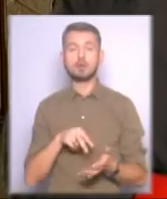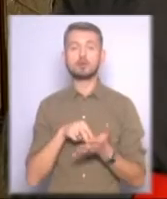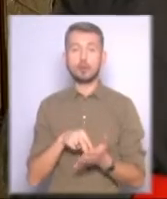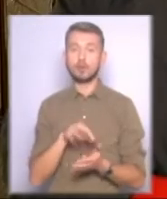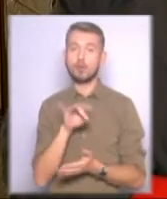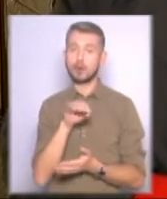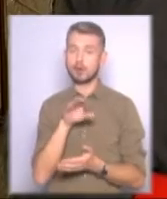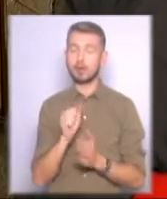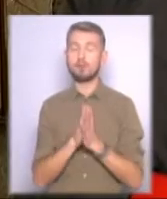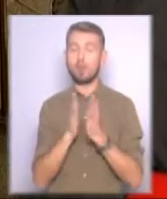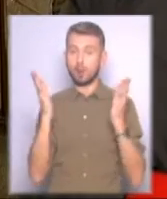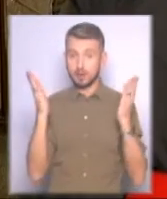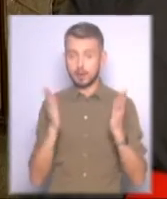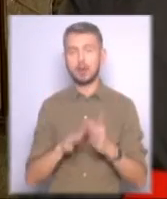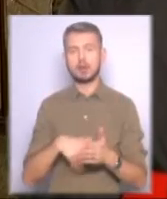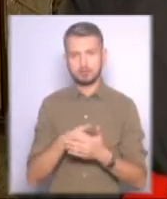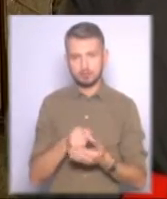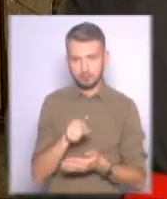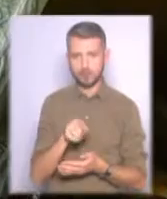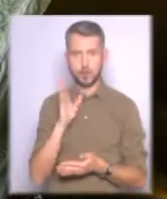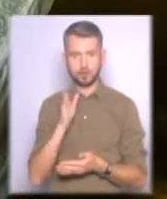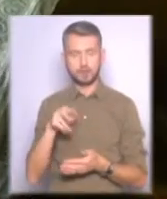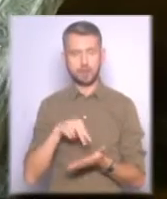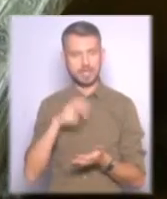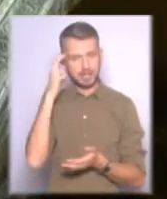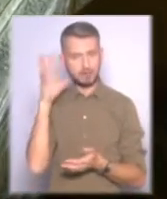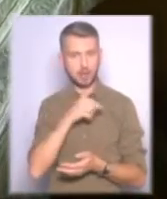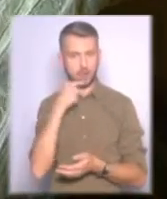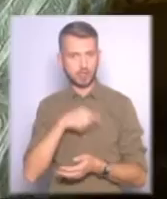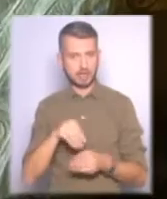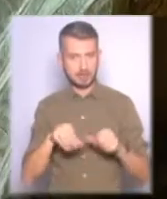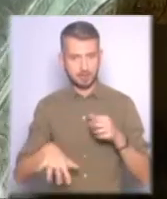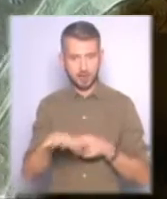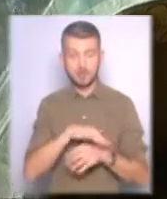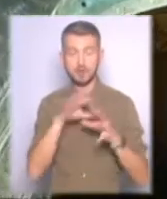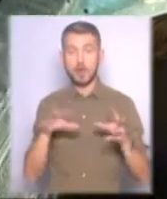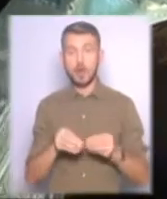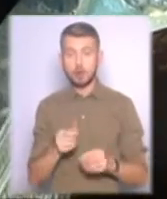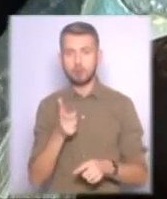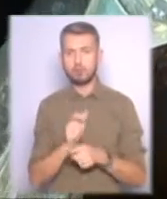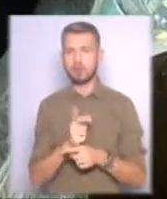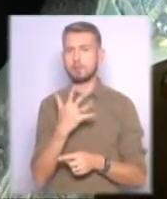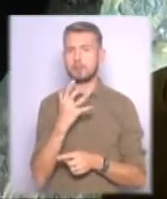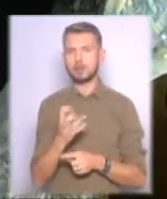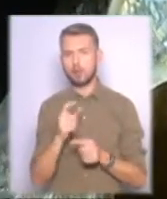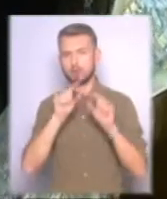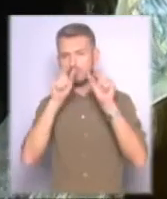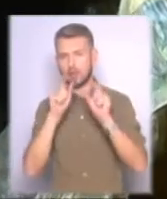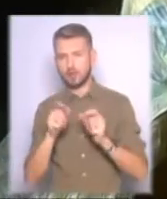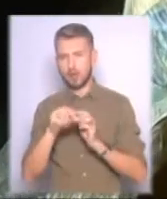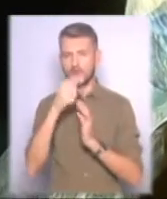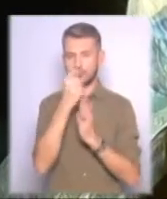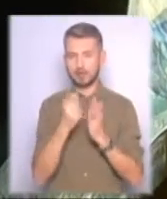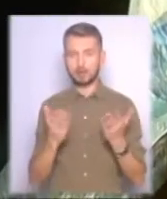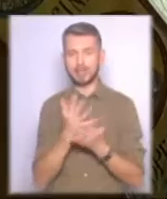буде стояти Київ і вся русська земля. І так воно і є. Загалом на стінах та під банями понад півтисячі мозаїк та фресок, які збереглися ще з